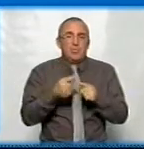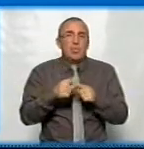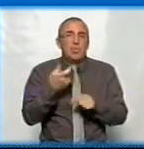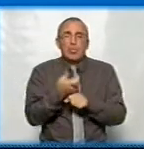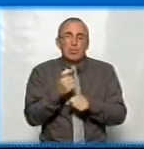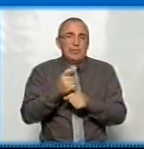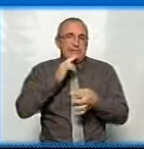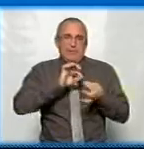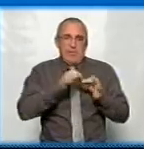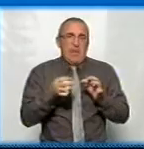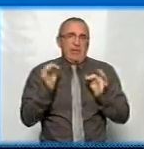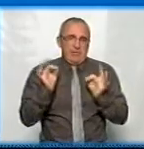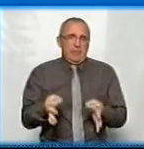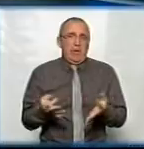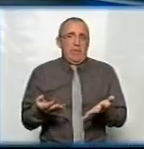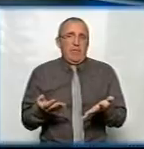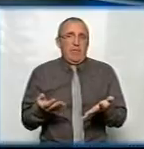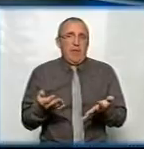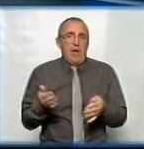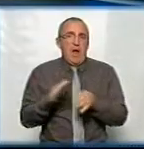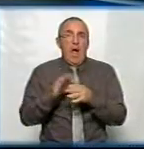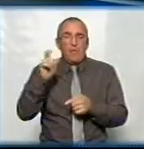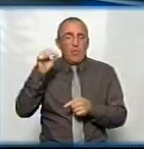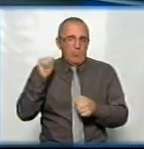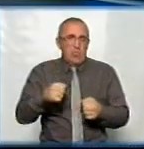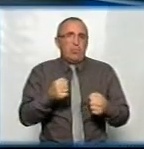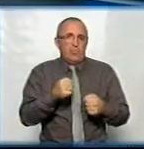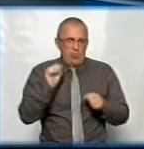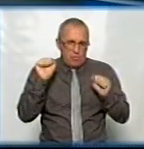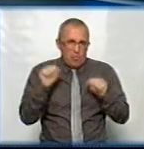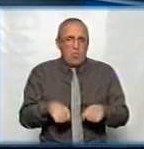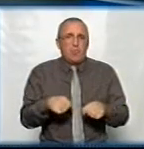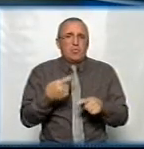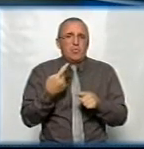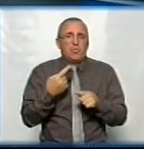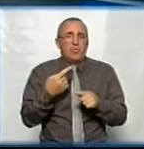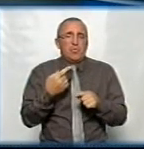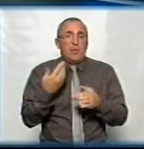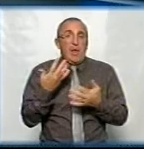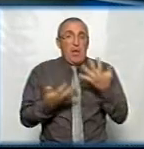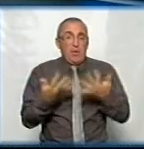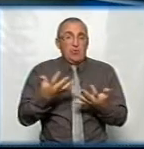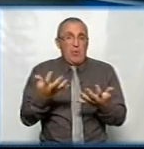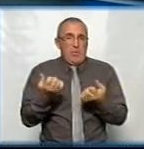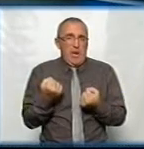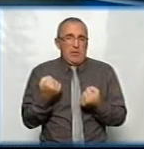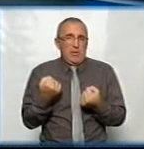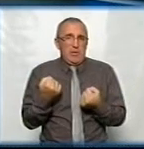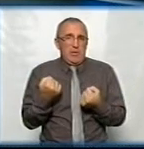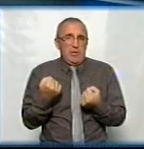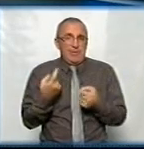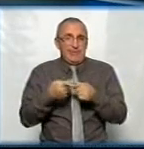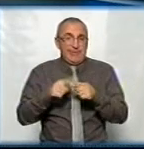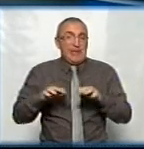складно. Насправді. А авторів можна пожаліти? Можна, насправді можна, тому що навіть якщо брати цей